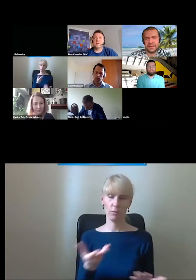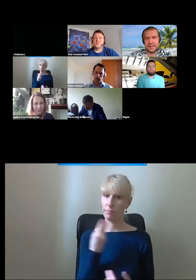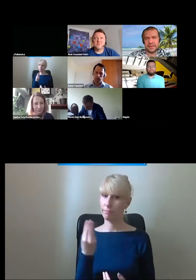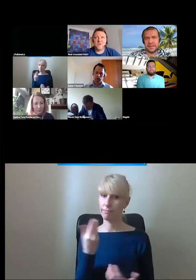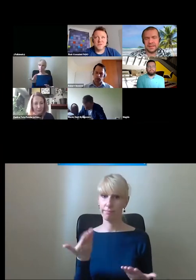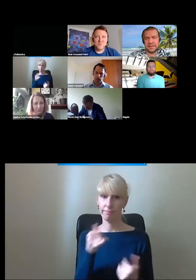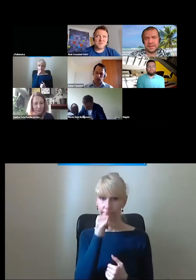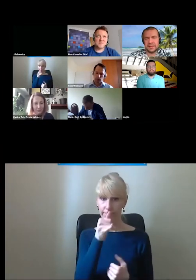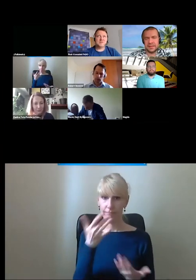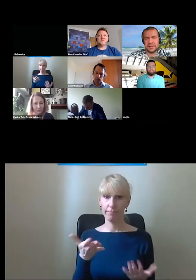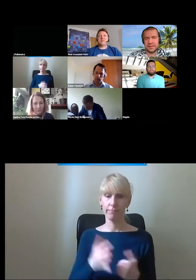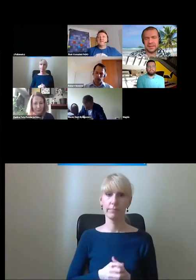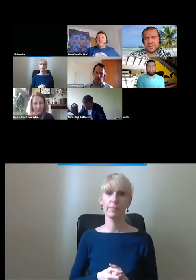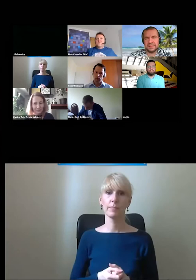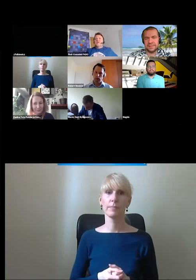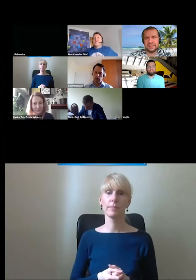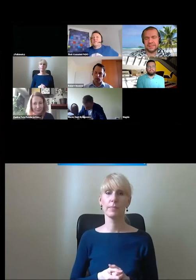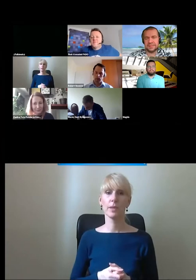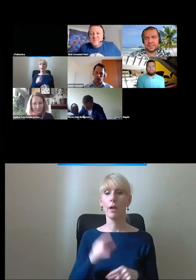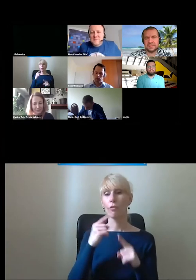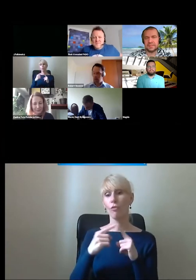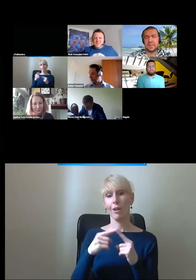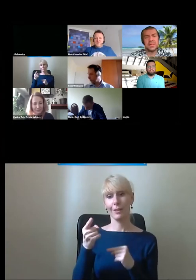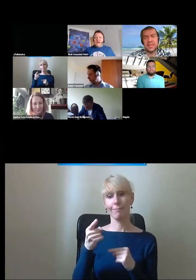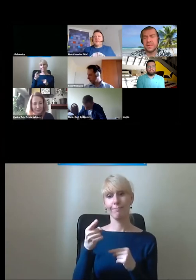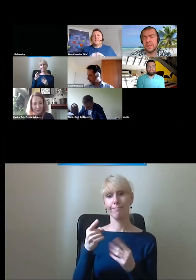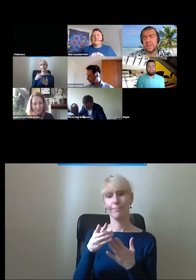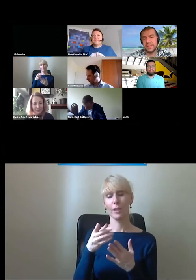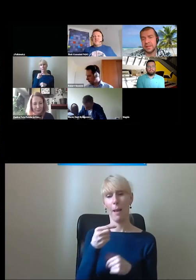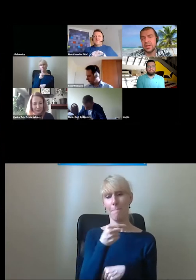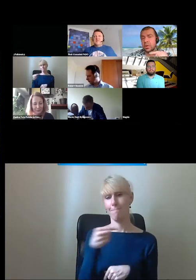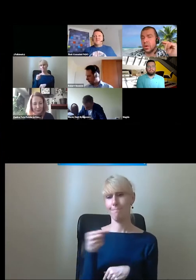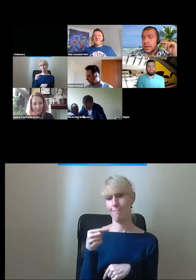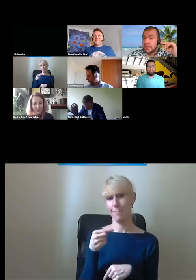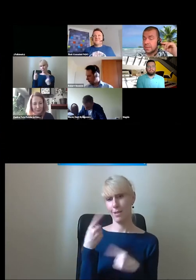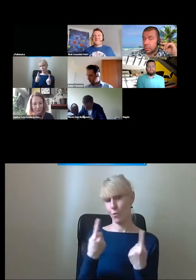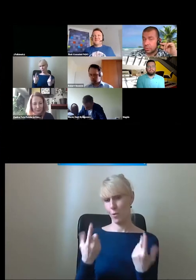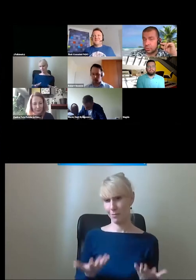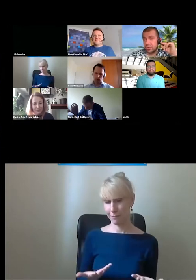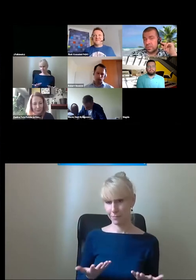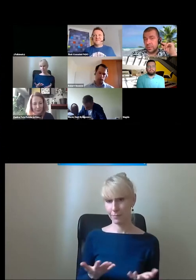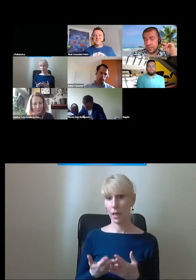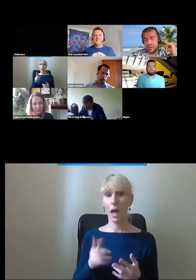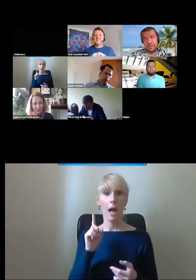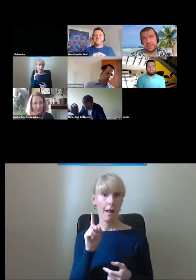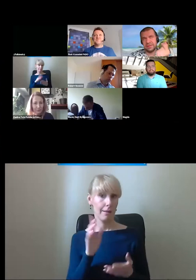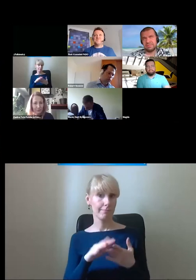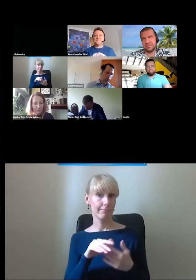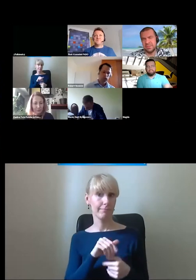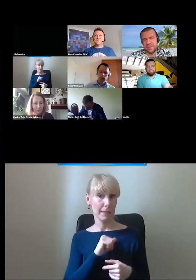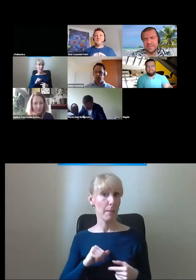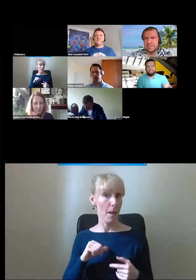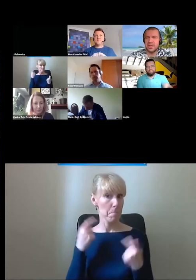No dobrze, trochę tym pesymistycznym akcentem. Znaczy, ja nie wiem, czy pesymistycznym, bo sama podróż pociągiem,